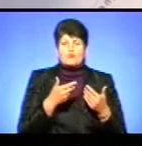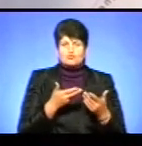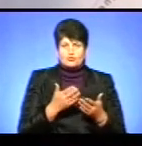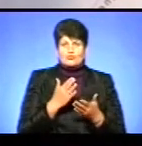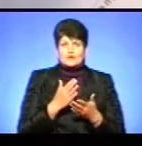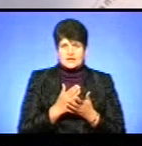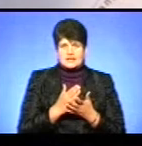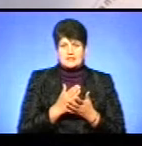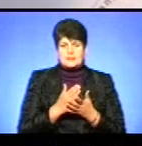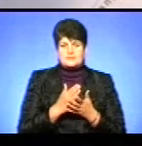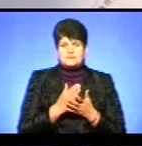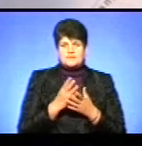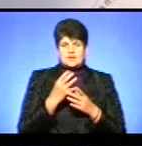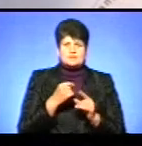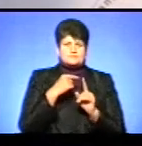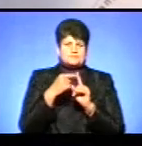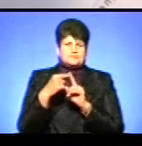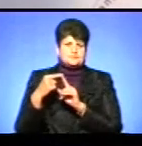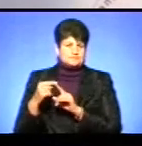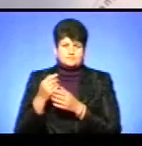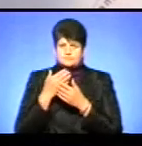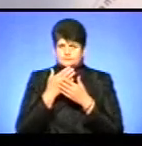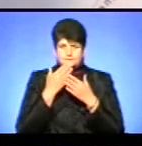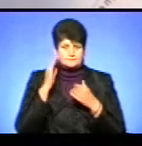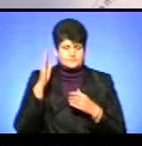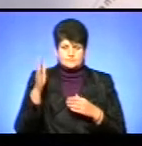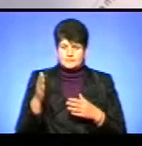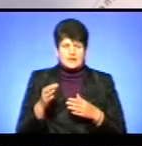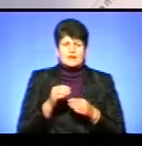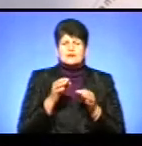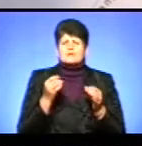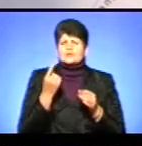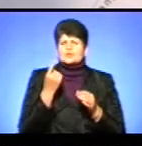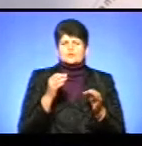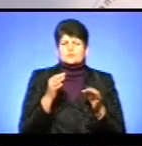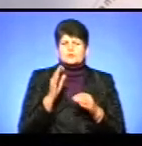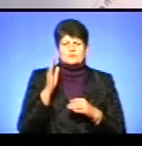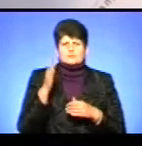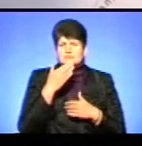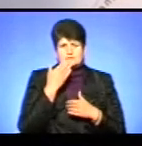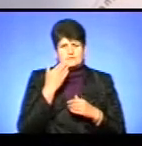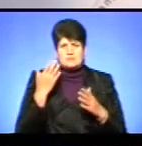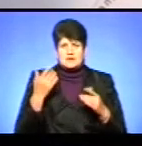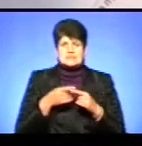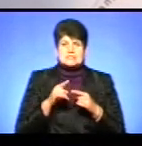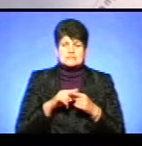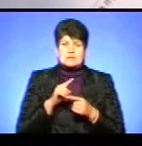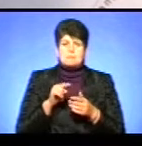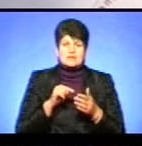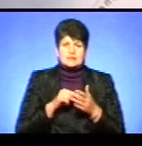інвестиційна складова чи ще щось. Жодної копійки інвестиційної складової там немає. Це є питання